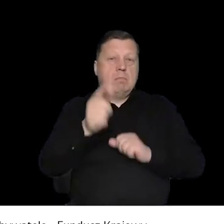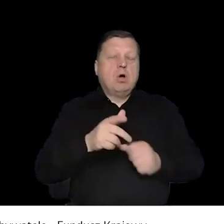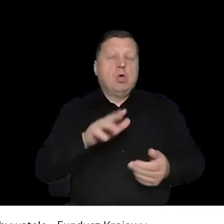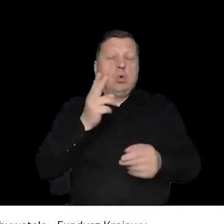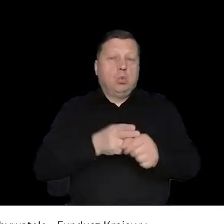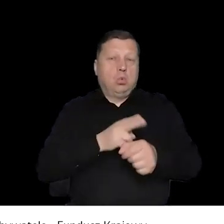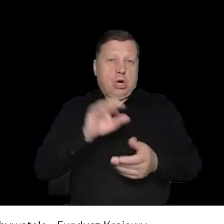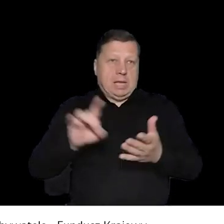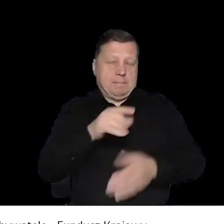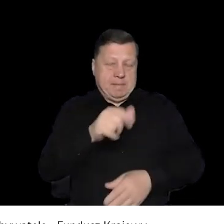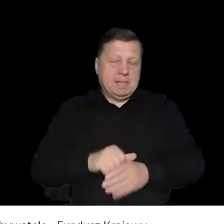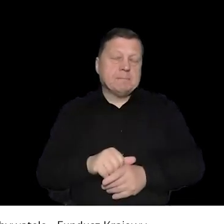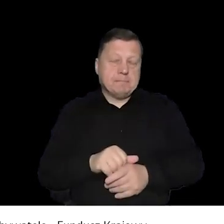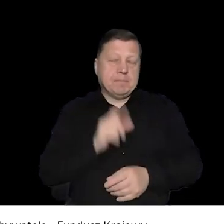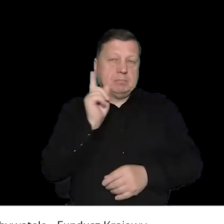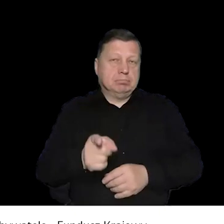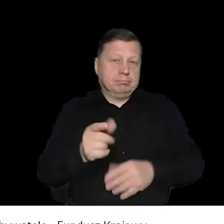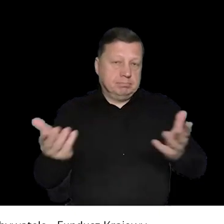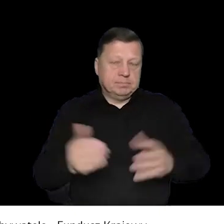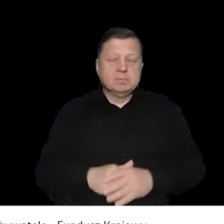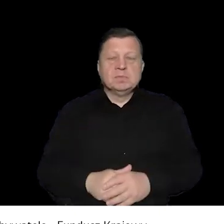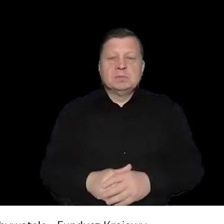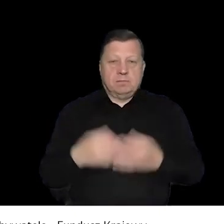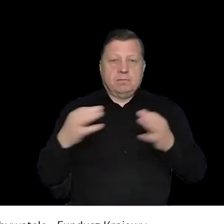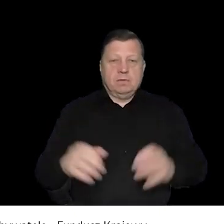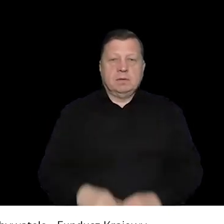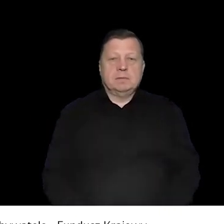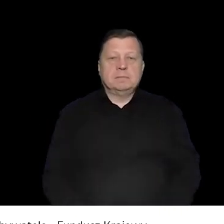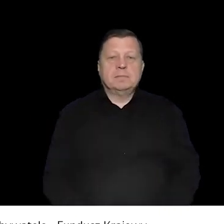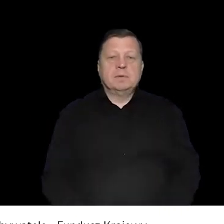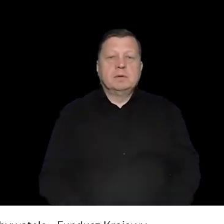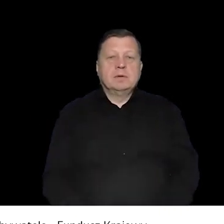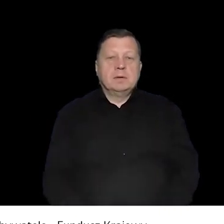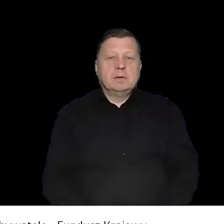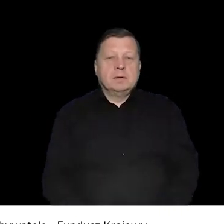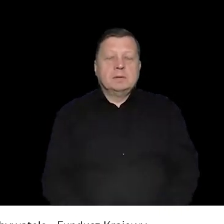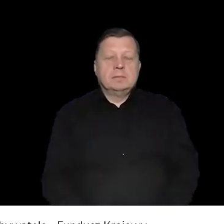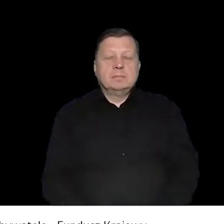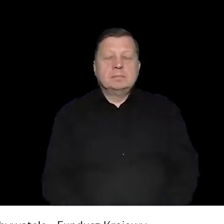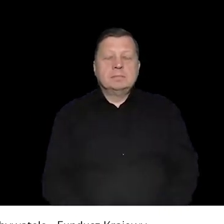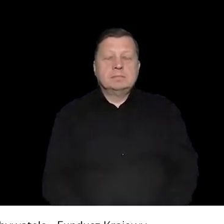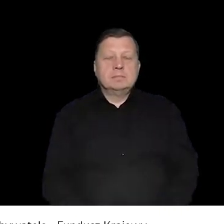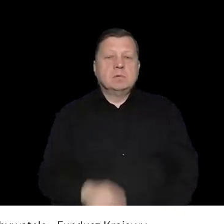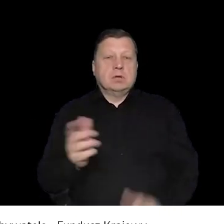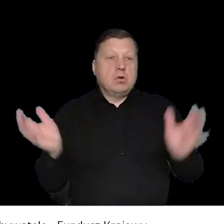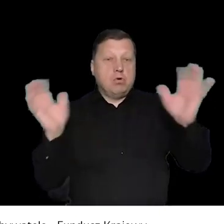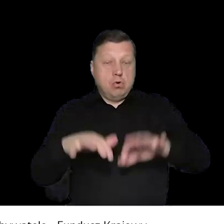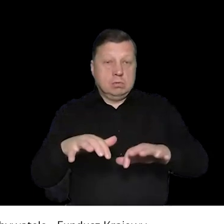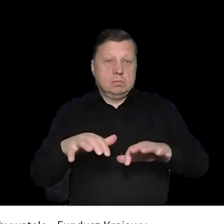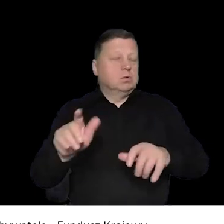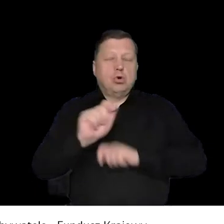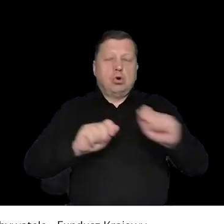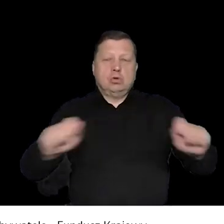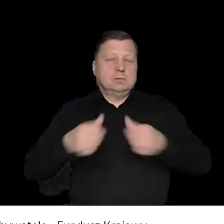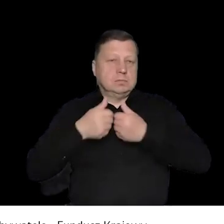organizator, tylko albo organizator, organizator wtedy sam podaje. Ale może też przedstawiciel gmin, tak? Że po prostu zgodnie z